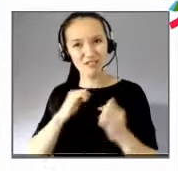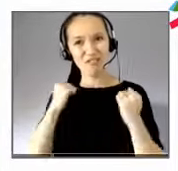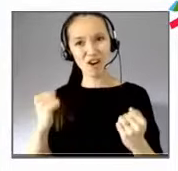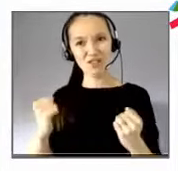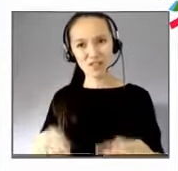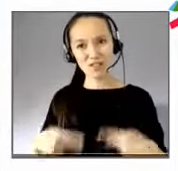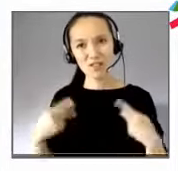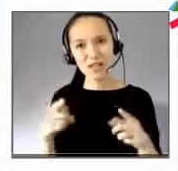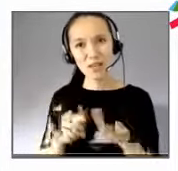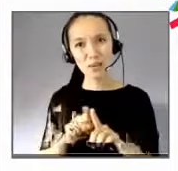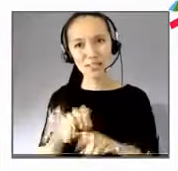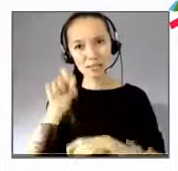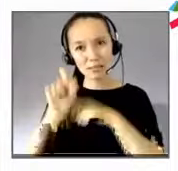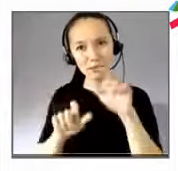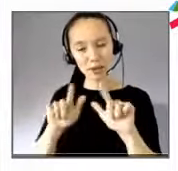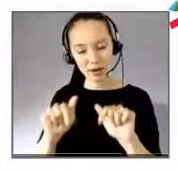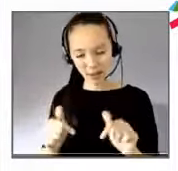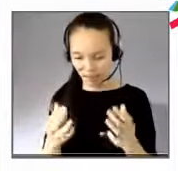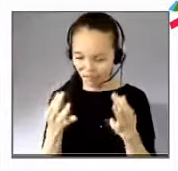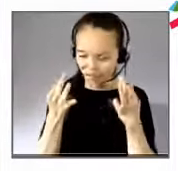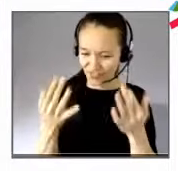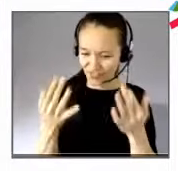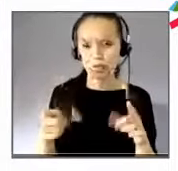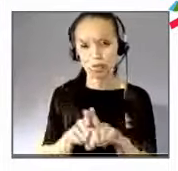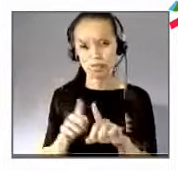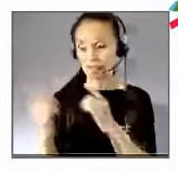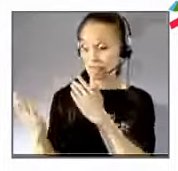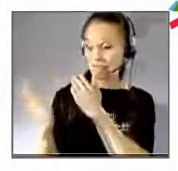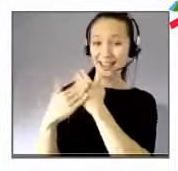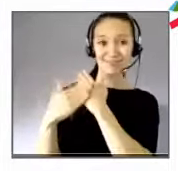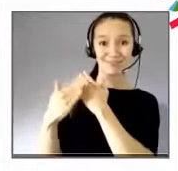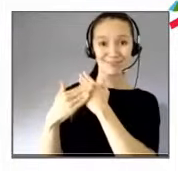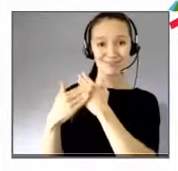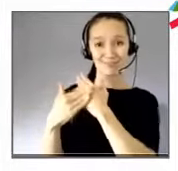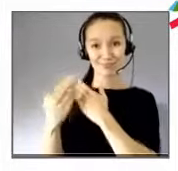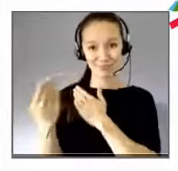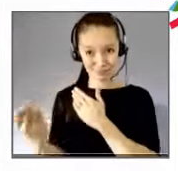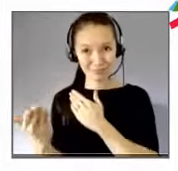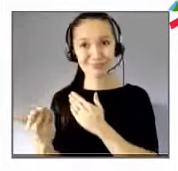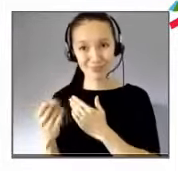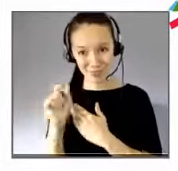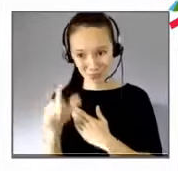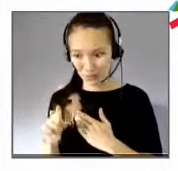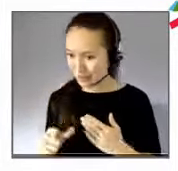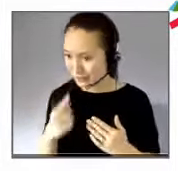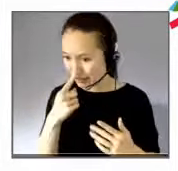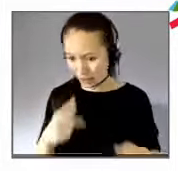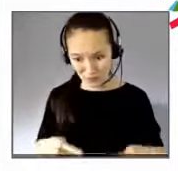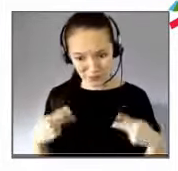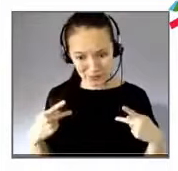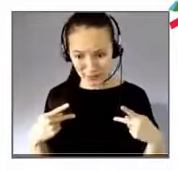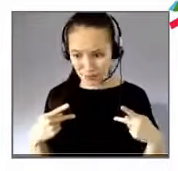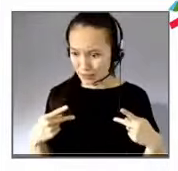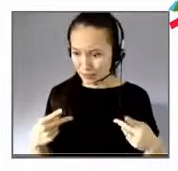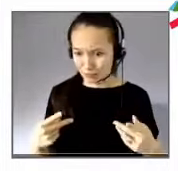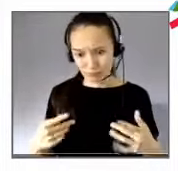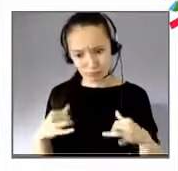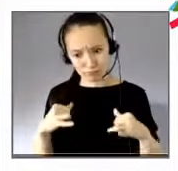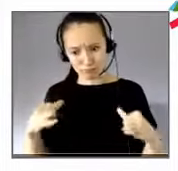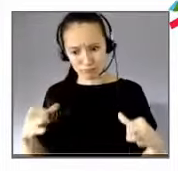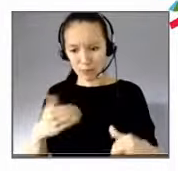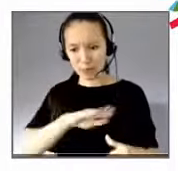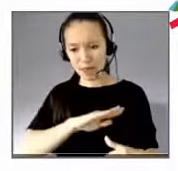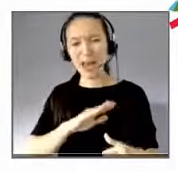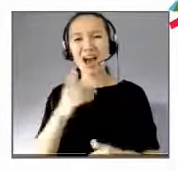elles nous alertent sur le fait que la force de vie n'est pas de l'ordre de l'argent ou de l'ordre du